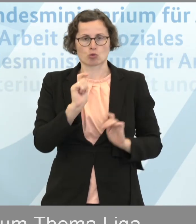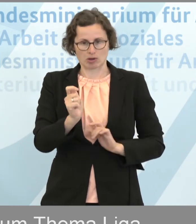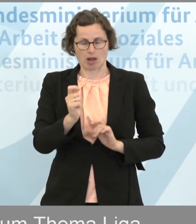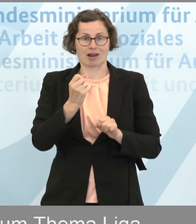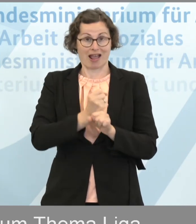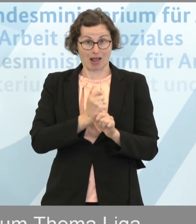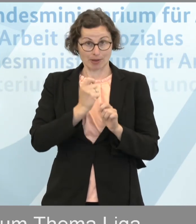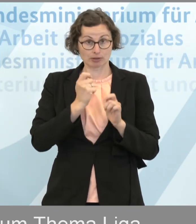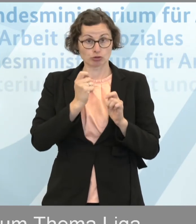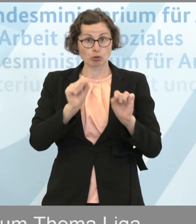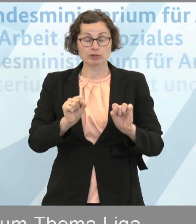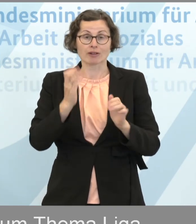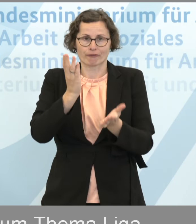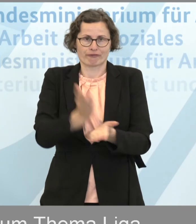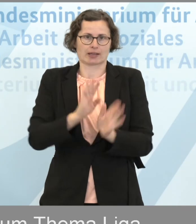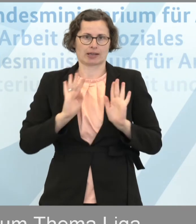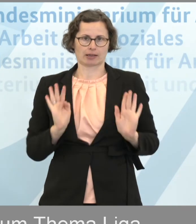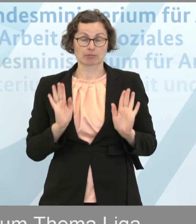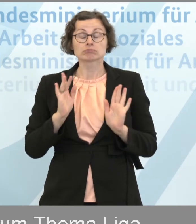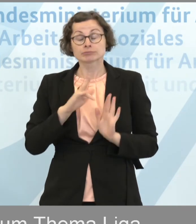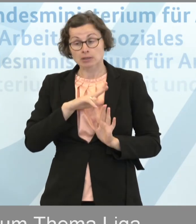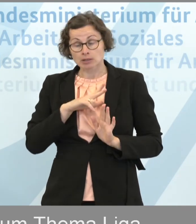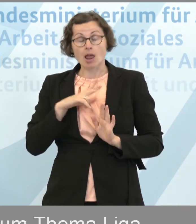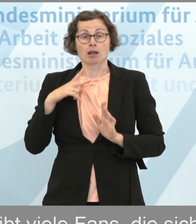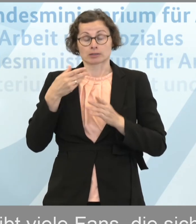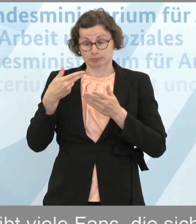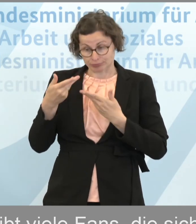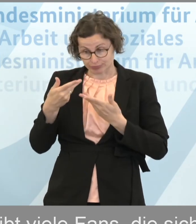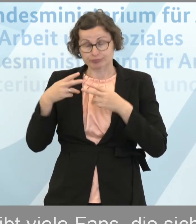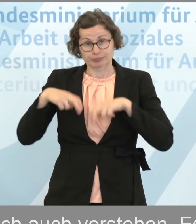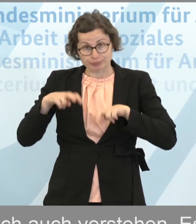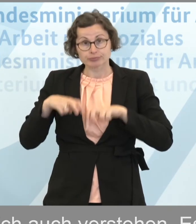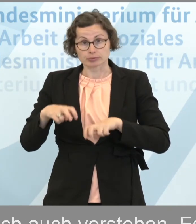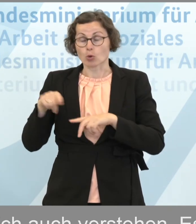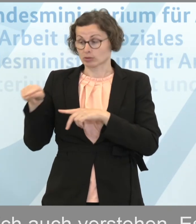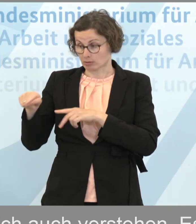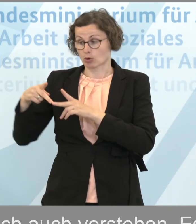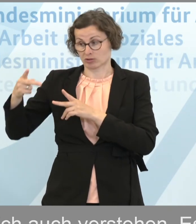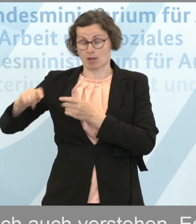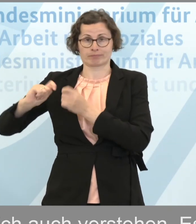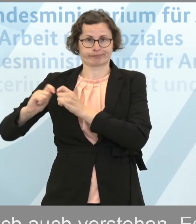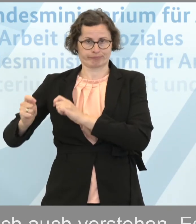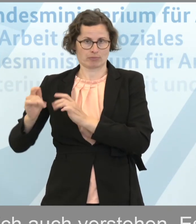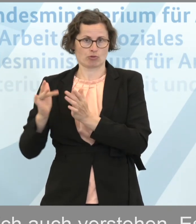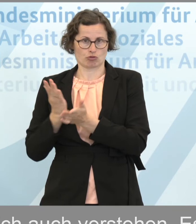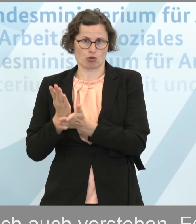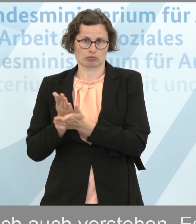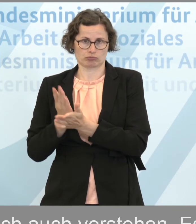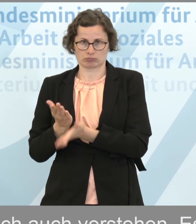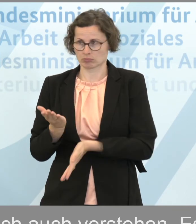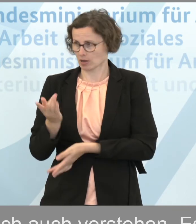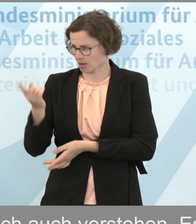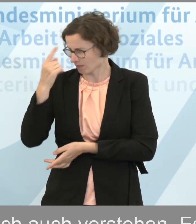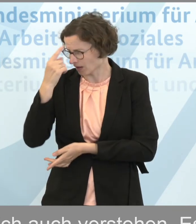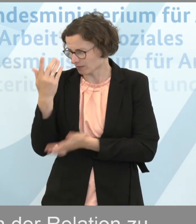mit dem Arbeitsschutz ist. Das haben wir getan. Das war ein sehr intensiver Gespräch und es hat, wie gesagt, auch zu Veränderungen geführt. Ich kann mich erinnern, dass es